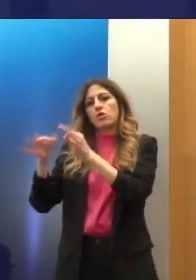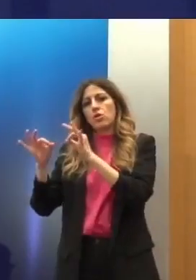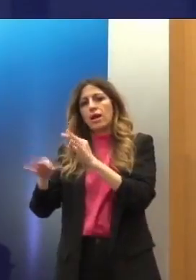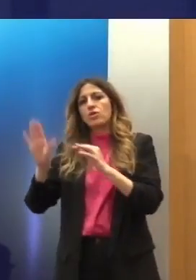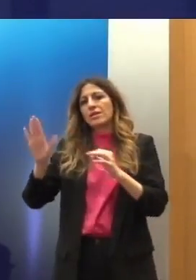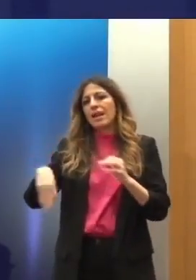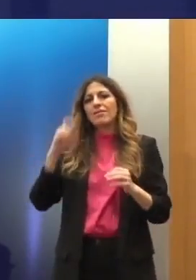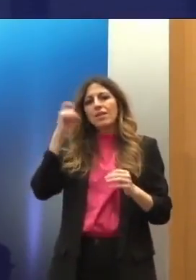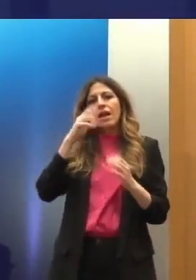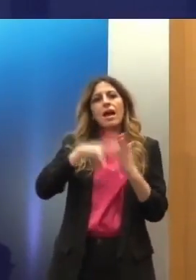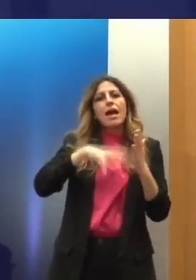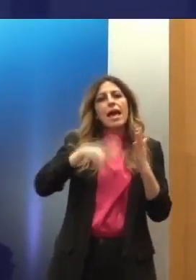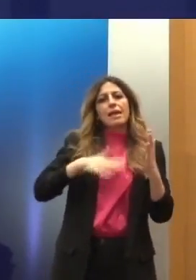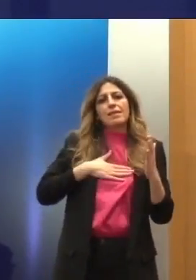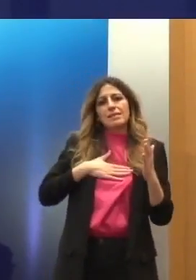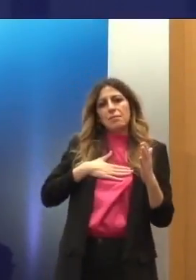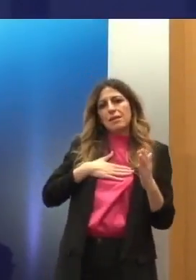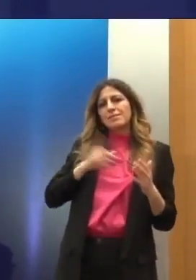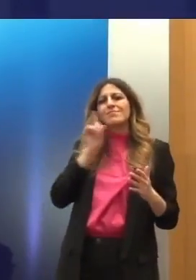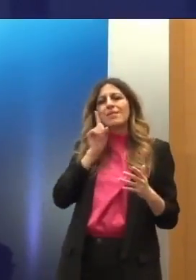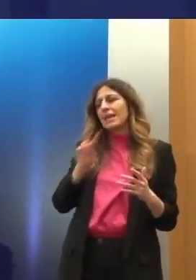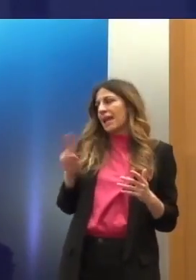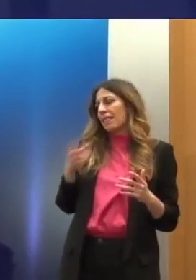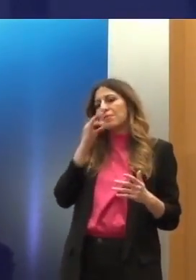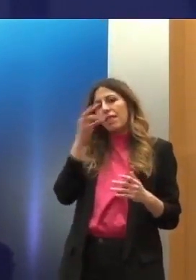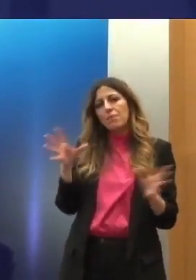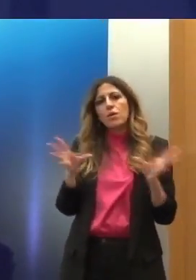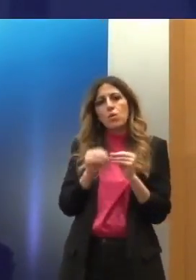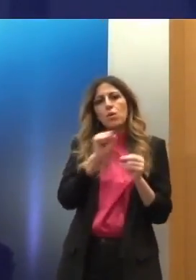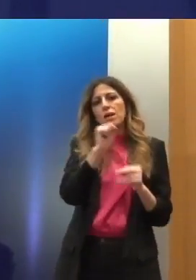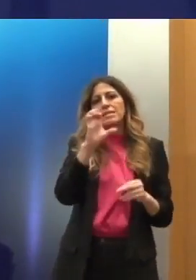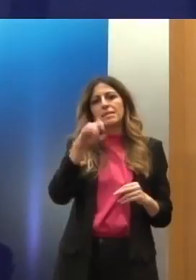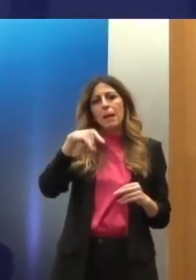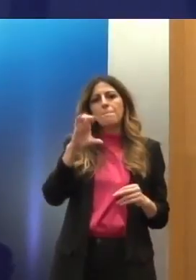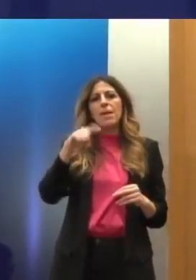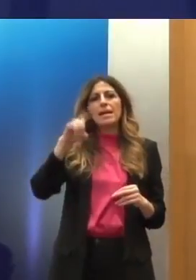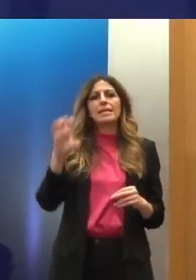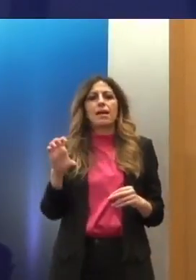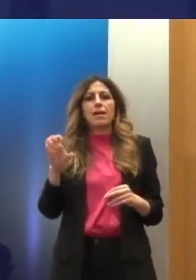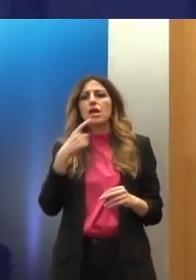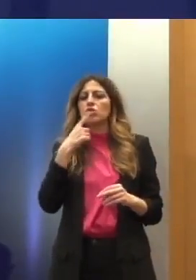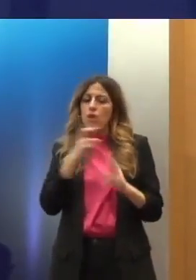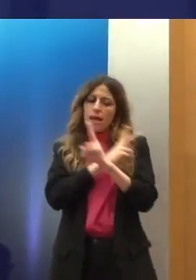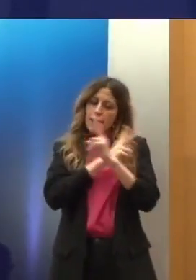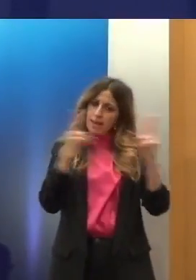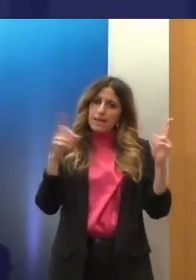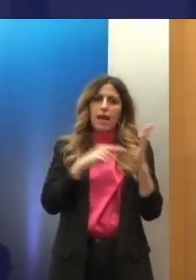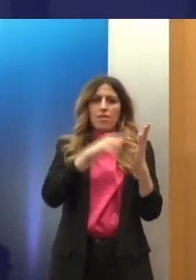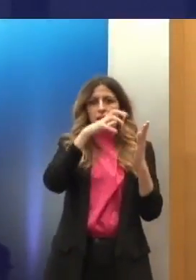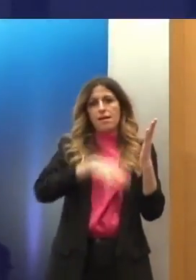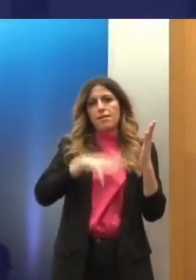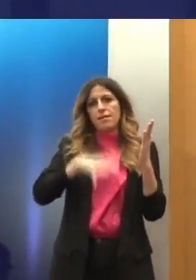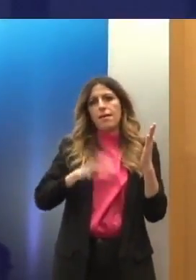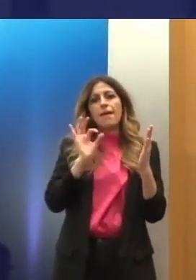πει και η κυρία Δίπλα, νομίζω μετά, για τη ΣΕΠΕΤΕ, σημειώνεται αρκετά καθαρά, βεβαίως θα κρατήσω μια επιφύλαξη για